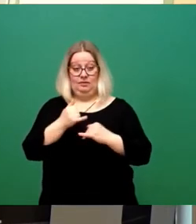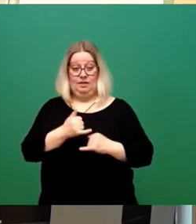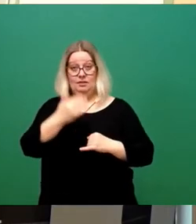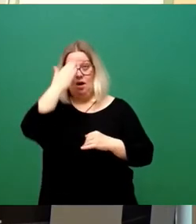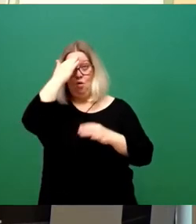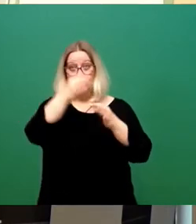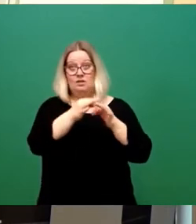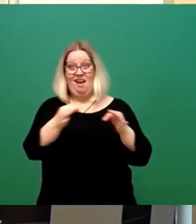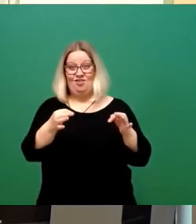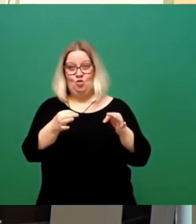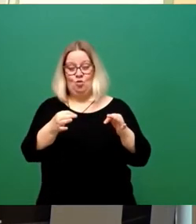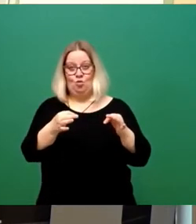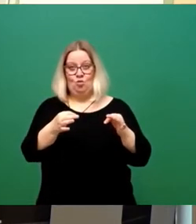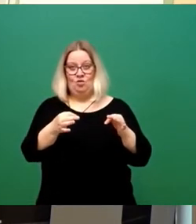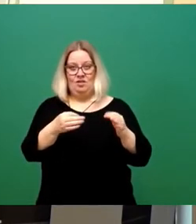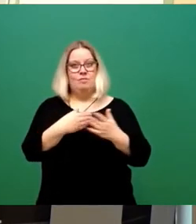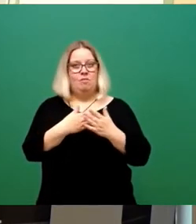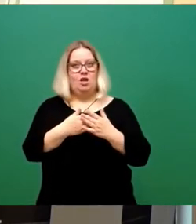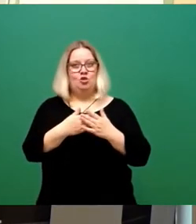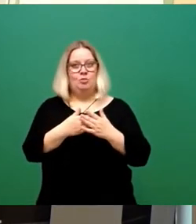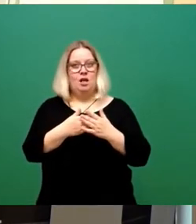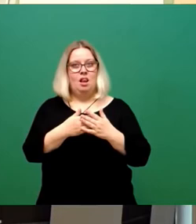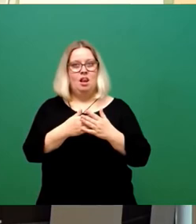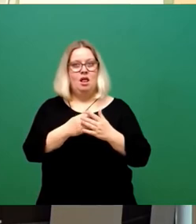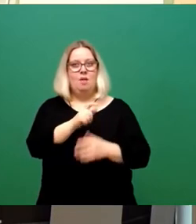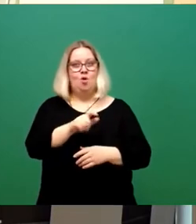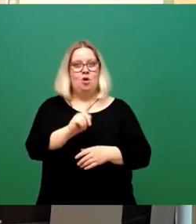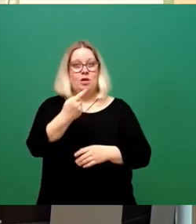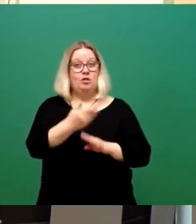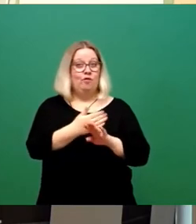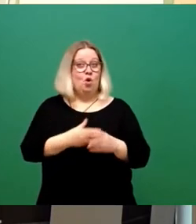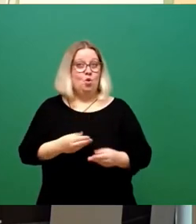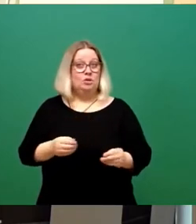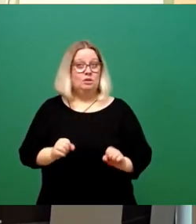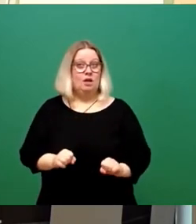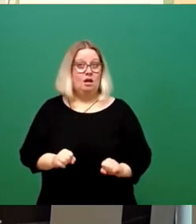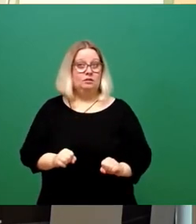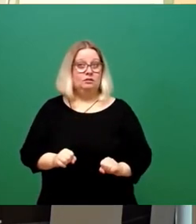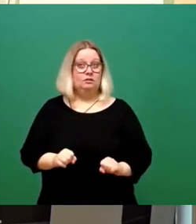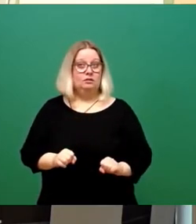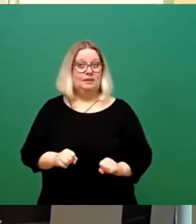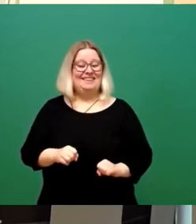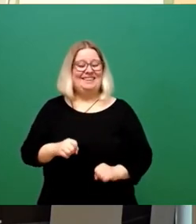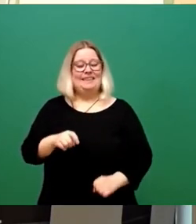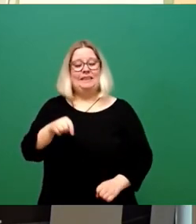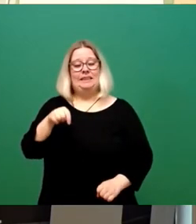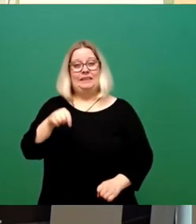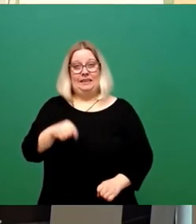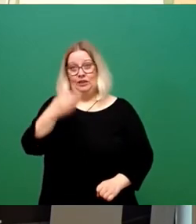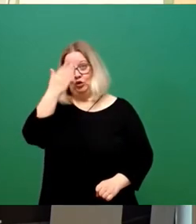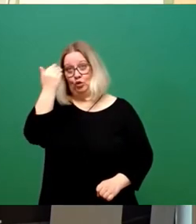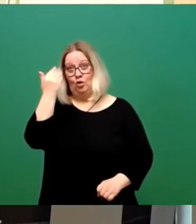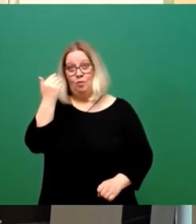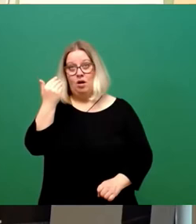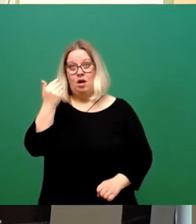Anzahl der Bürgermeister und den Zuschnitt der Geschäftsbereiche im Vorfeld zu lösen. Da hat sich in diesem Sommer, in dem Fall dann virtuell,